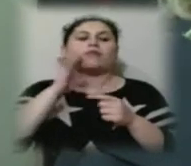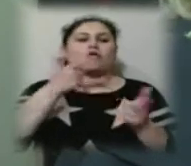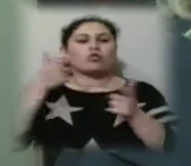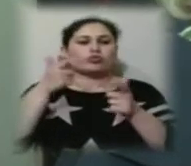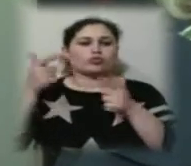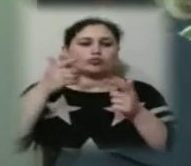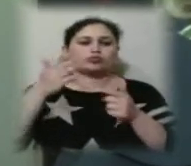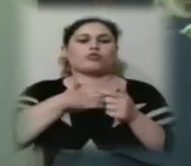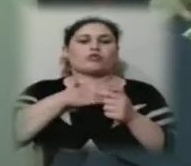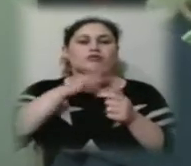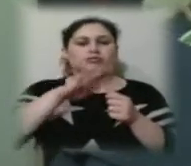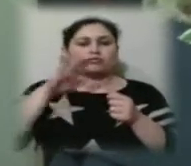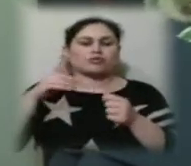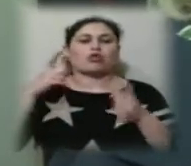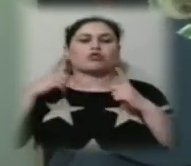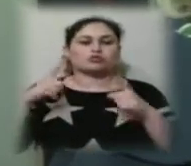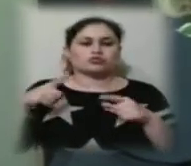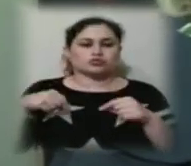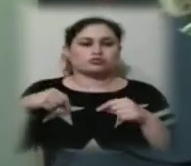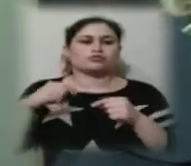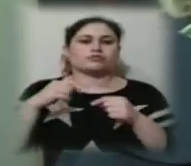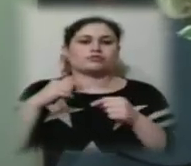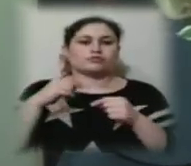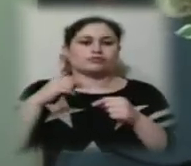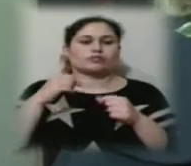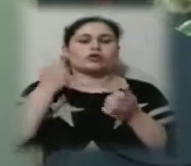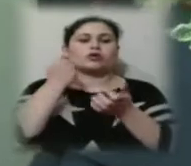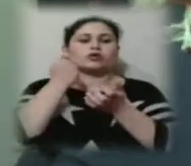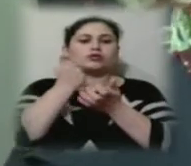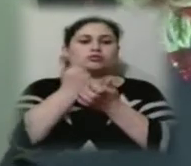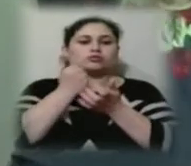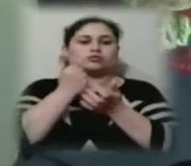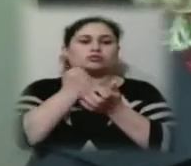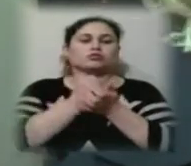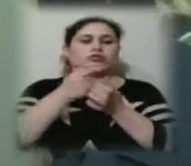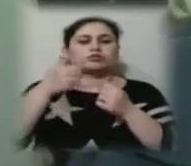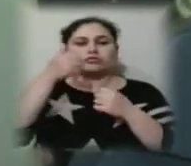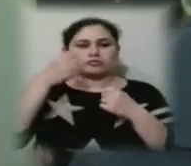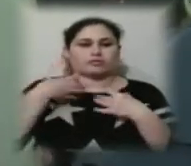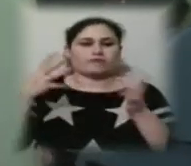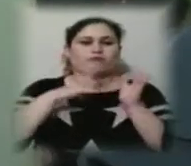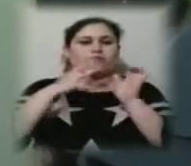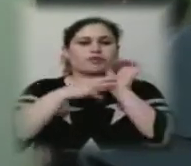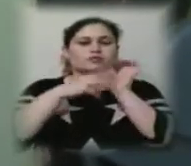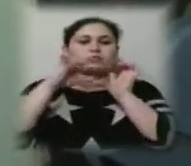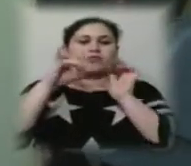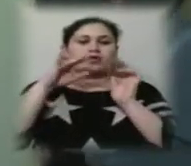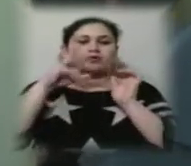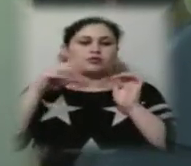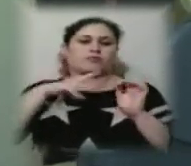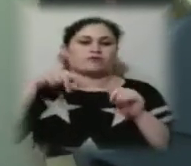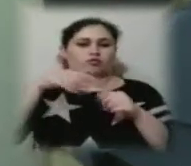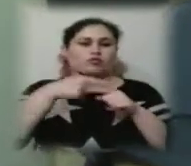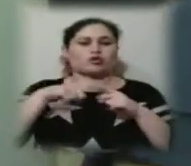дівчаткам костюми. І на цьому святі, 8 березня, вони вийшли в цих костюмах і